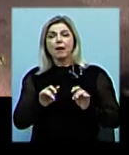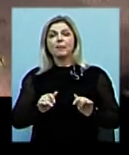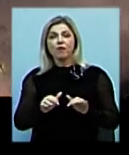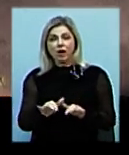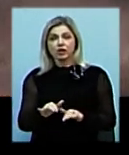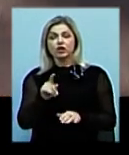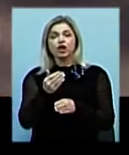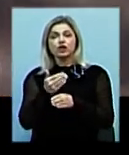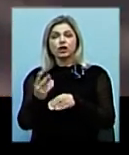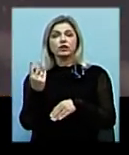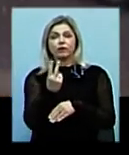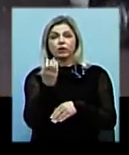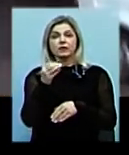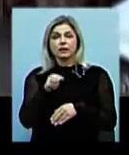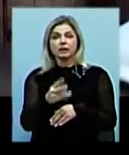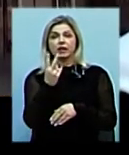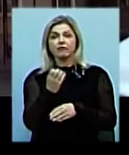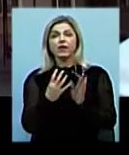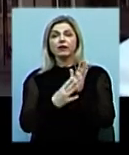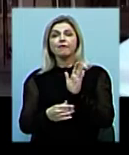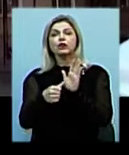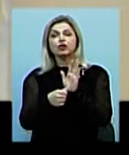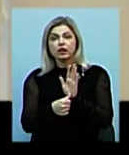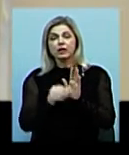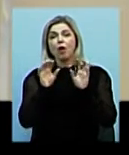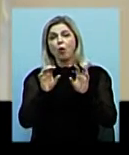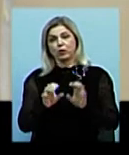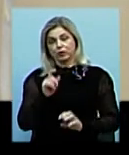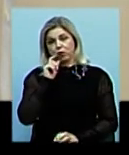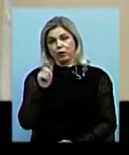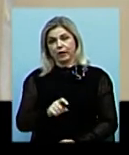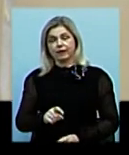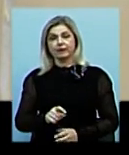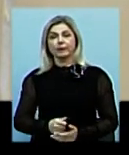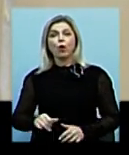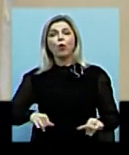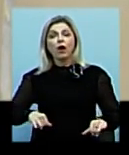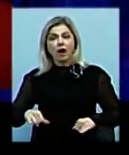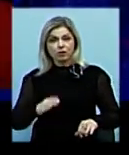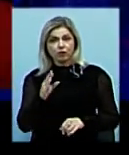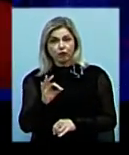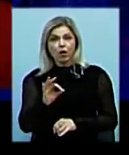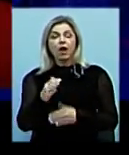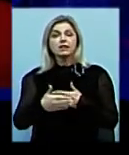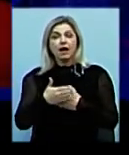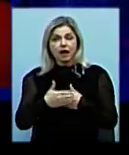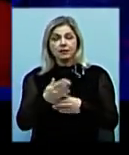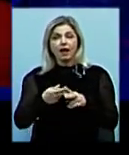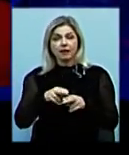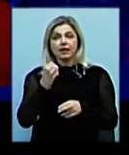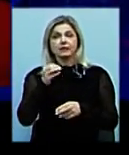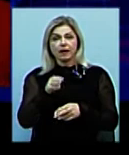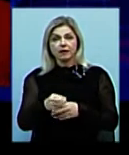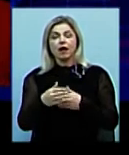провадження за частиною 2 статті 296 Кримінального кодексу України «Хуліганство», санкція якої передбачає